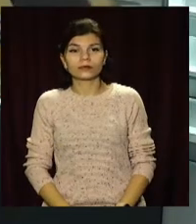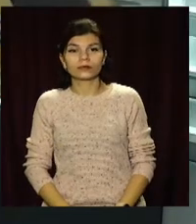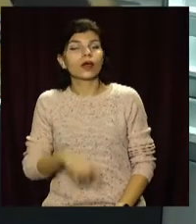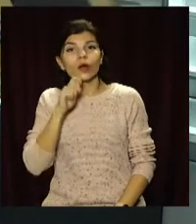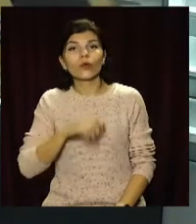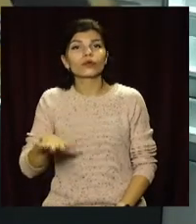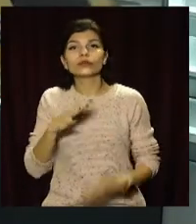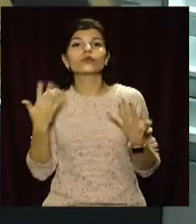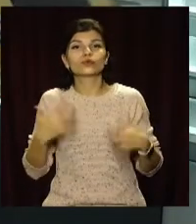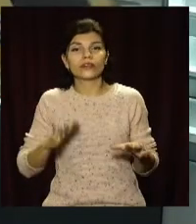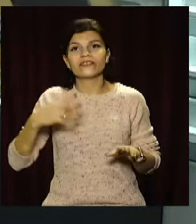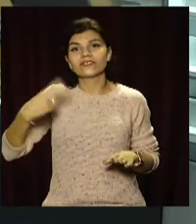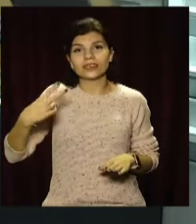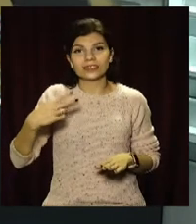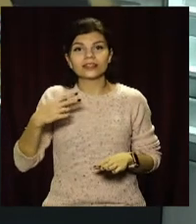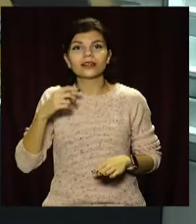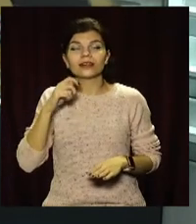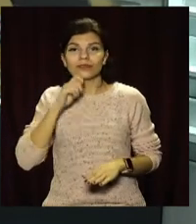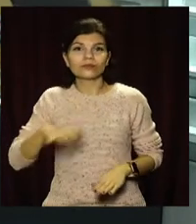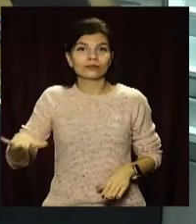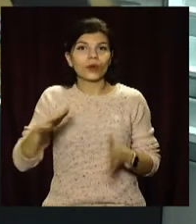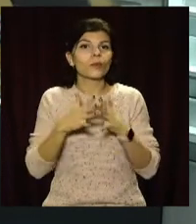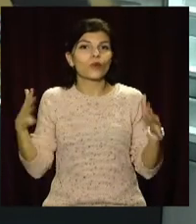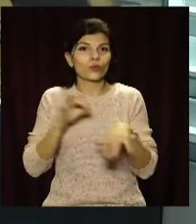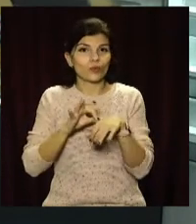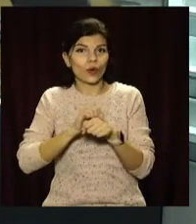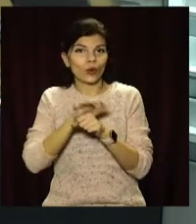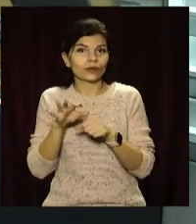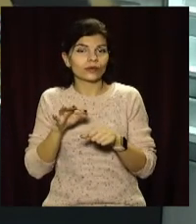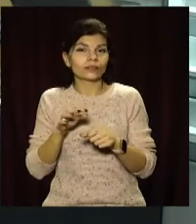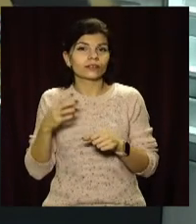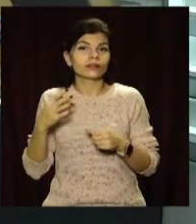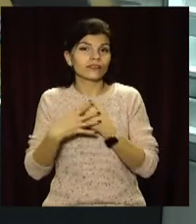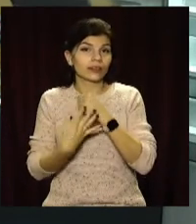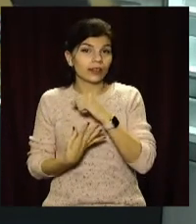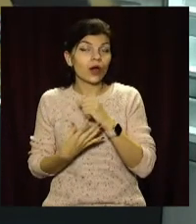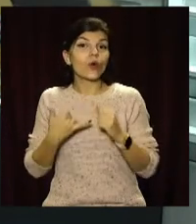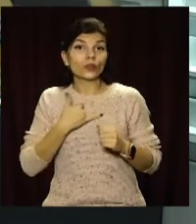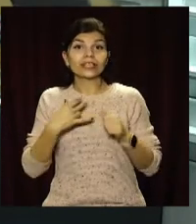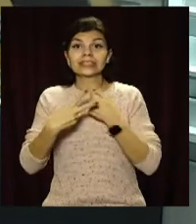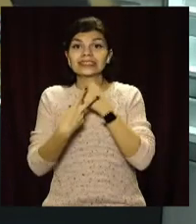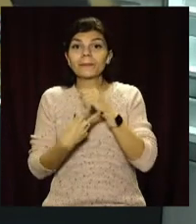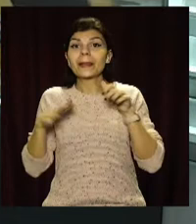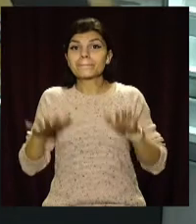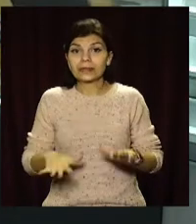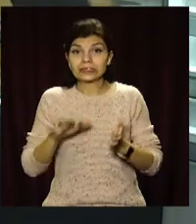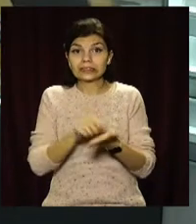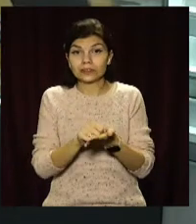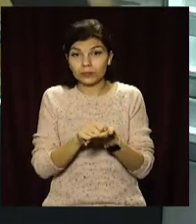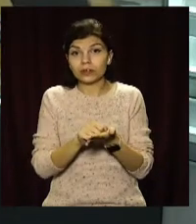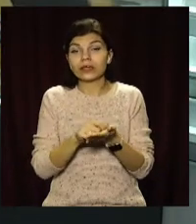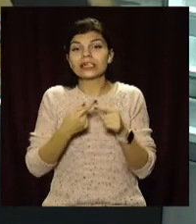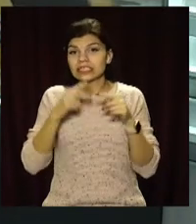Україна вже у 20-ті країн з найбільшою кількістю хворих COVID-19. У нас 17-те місце. Про це